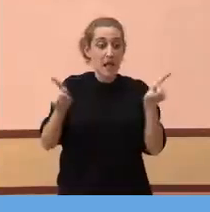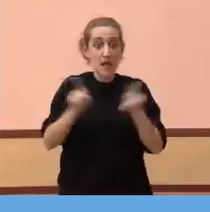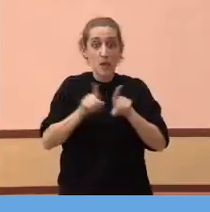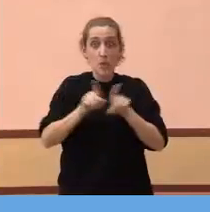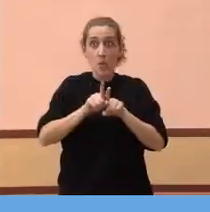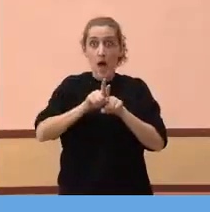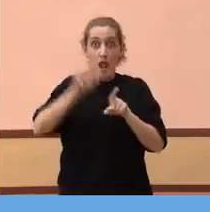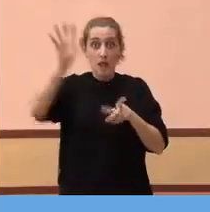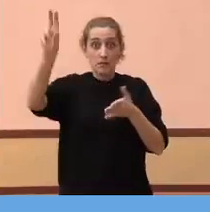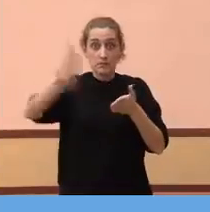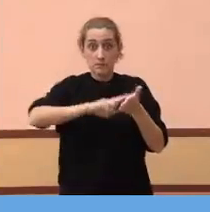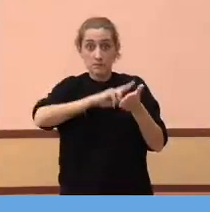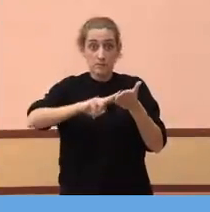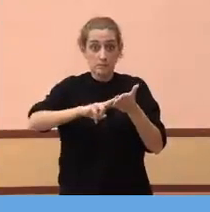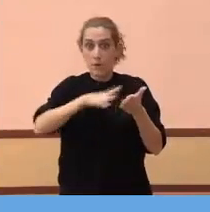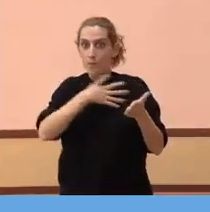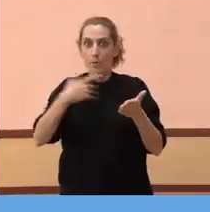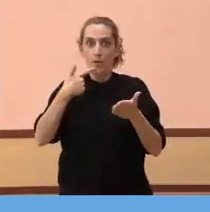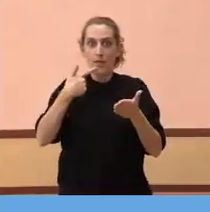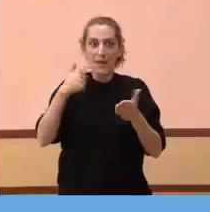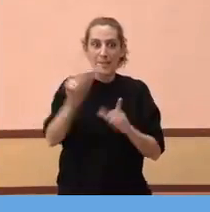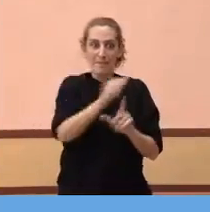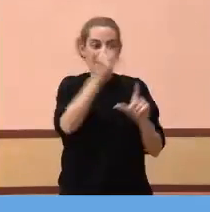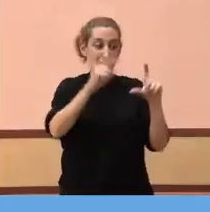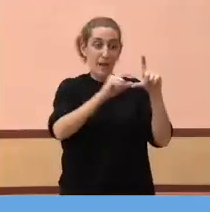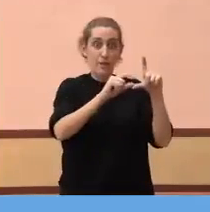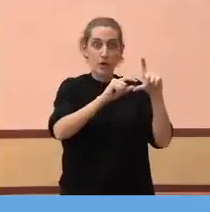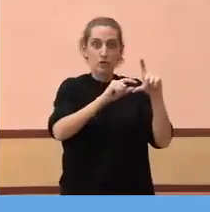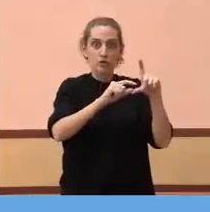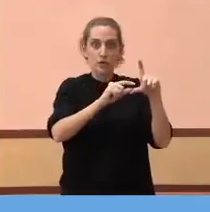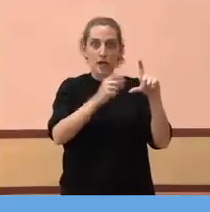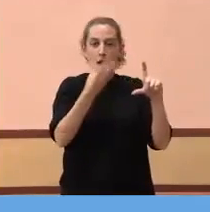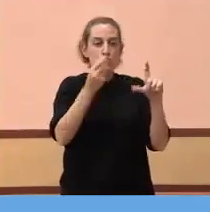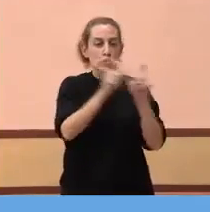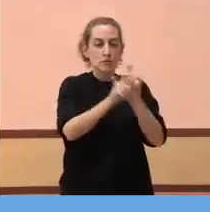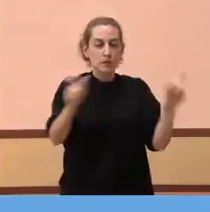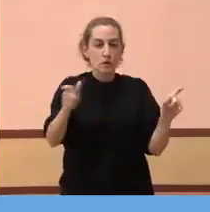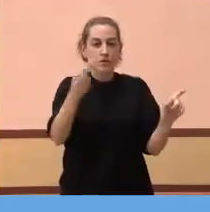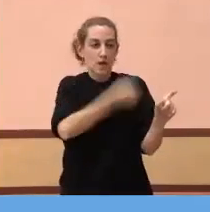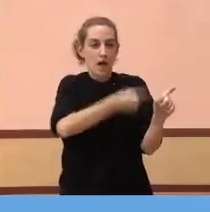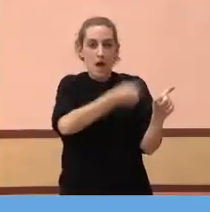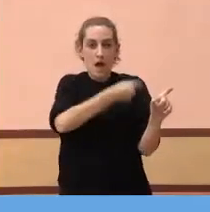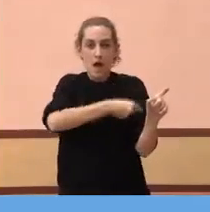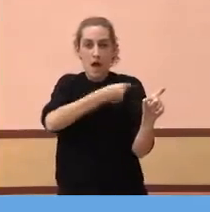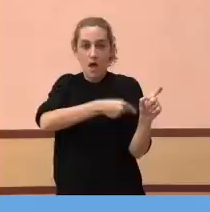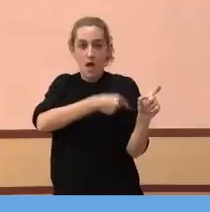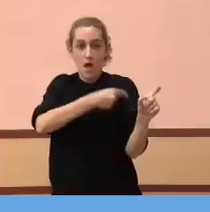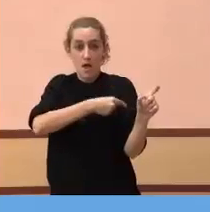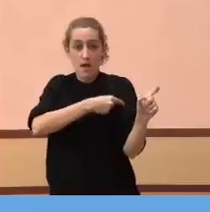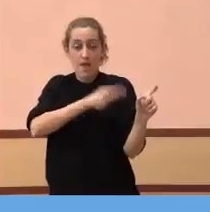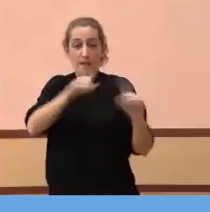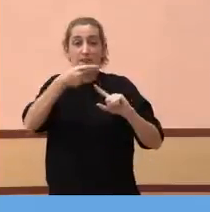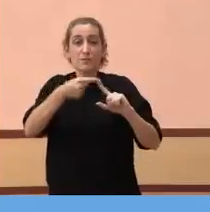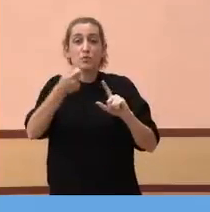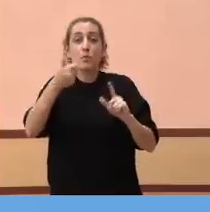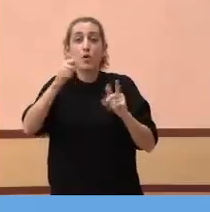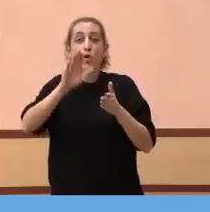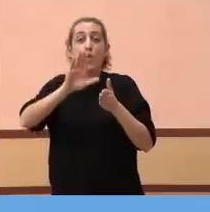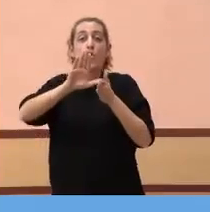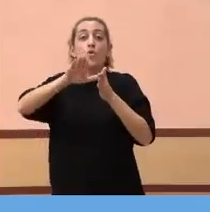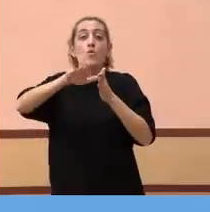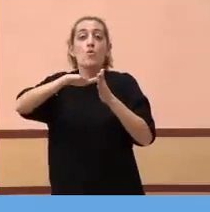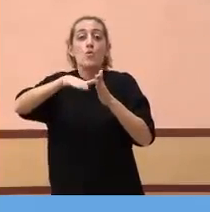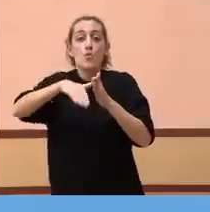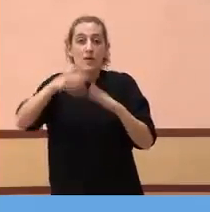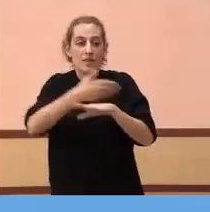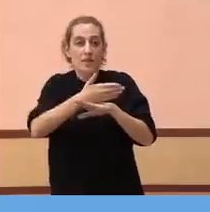vacunar molta gent amb una dosi, amb un retard, no?, de aproximadament unes dotze